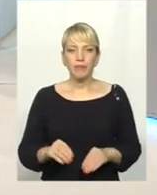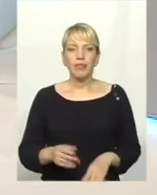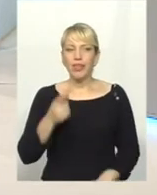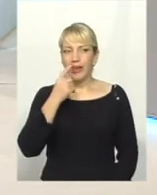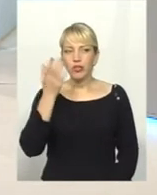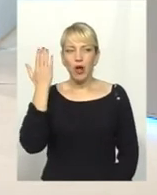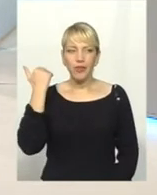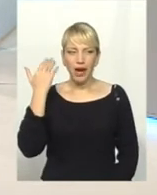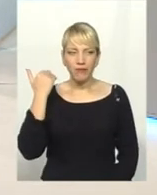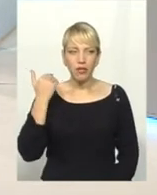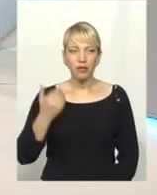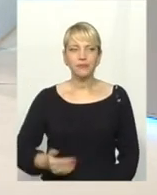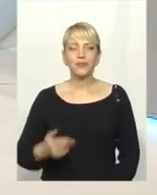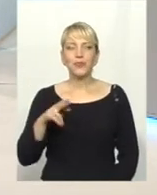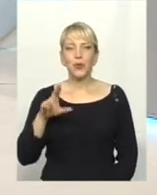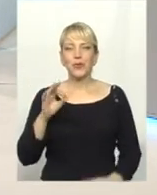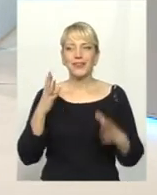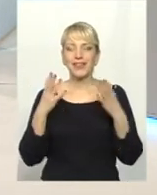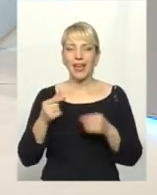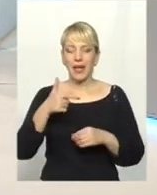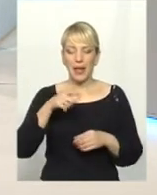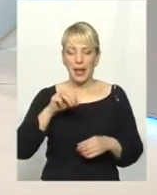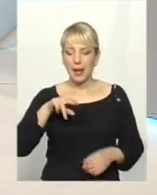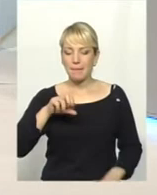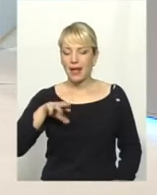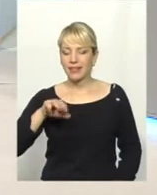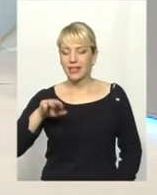Нещодавно, до дня гепатиту,